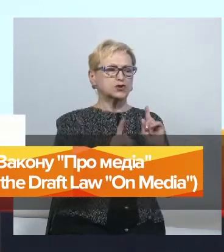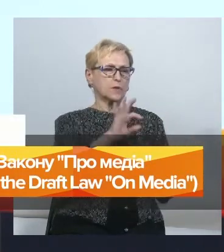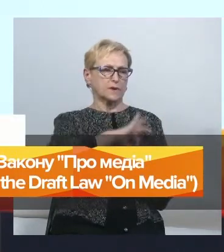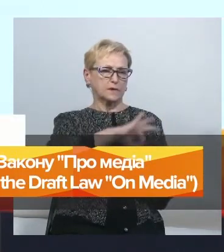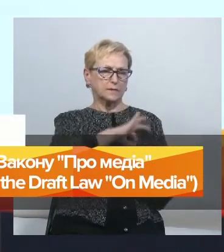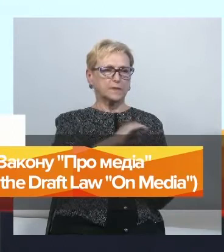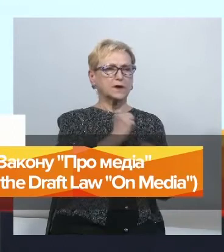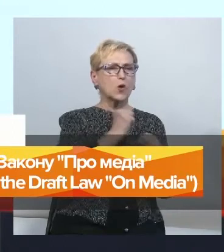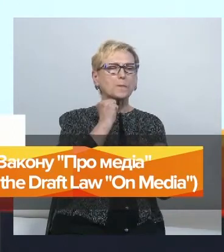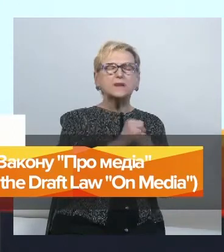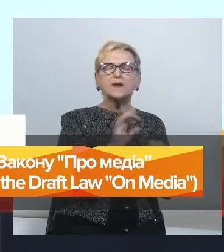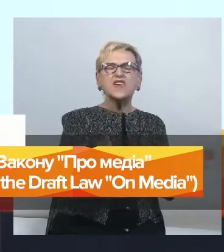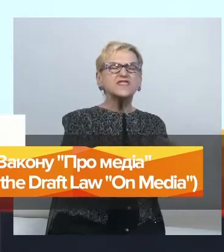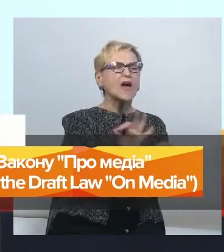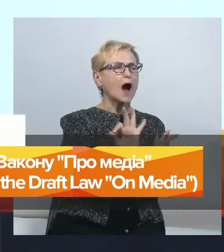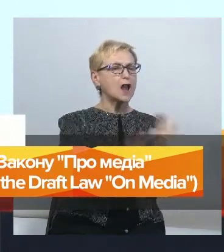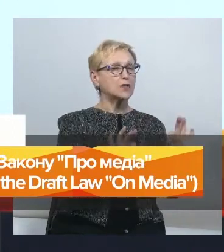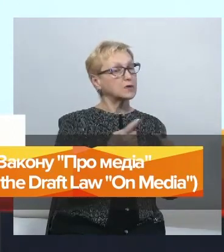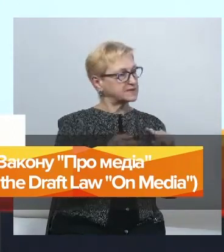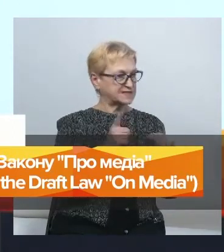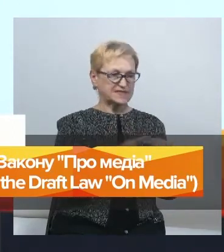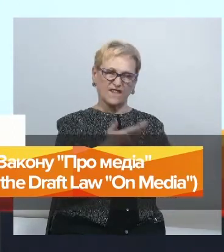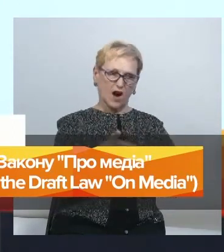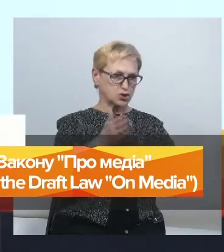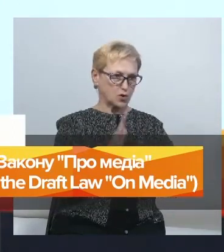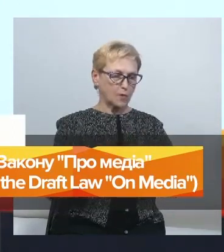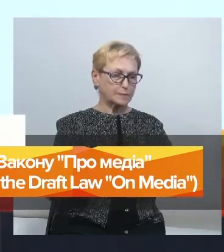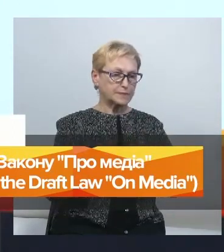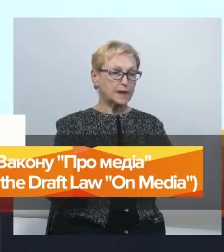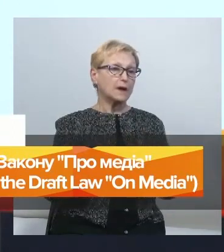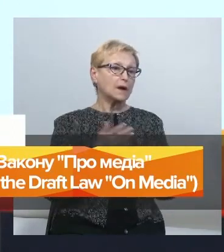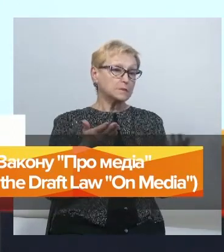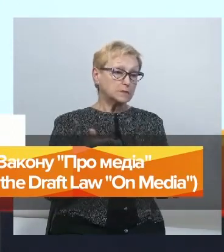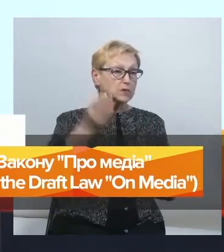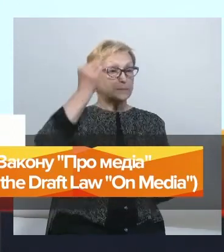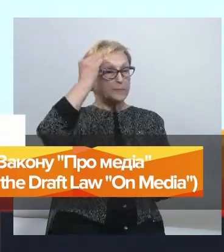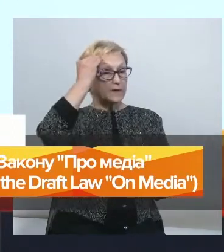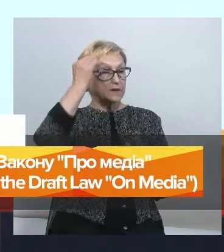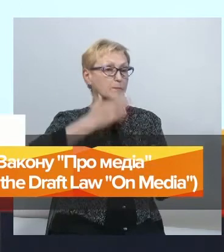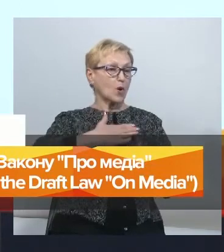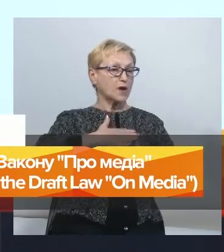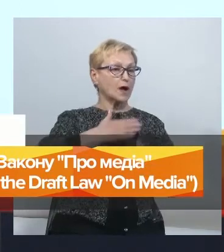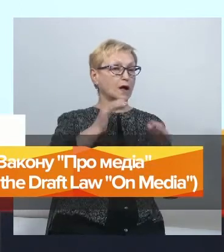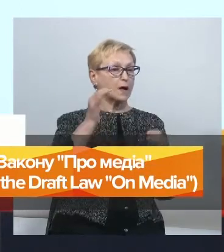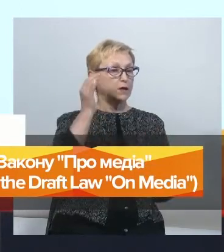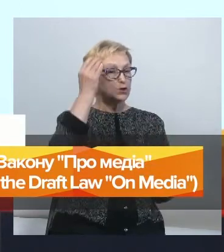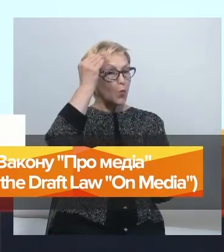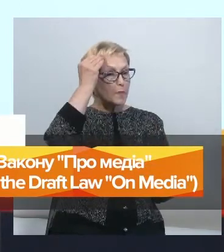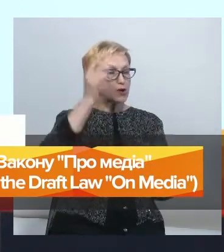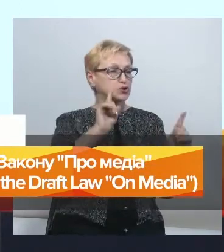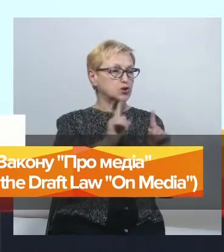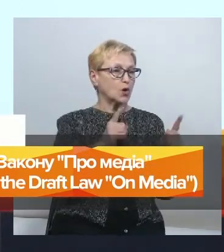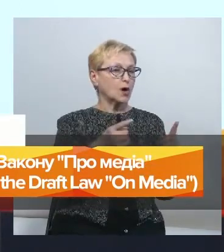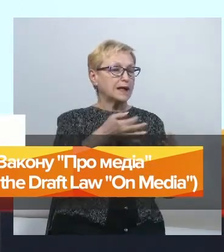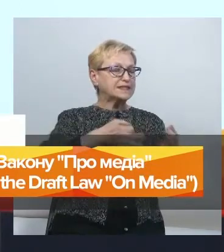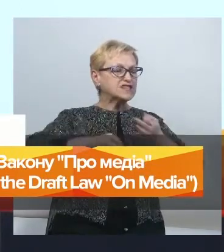це відразу ідеально, це, ну, важко. Ну, і, відповідно, ці три складові, на мою думку, призвели до того, що така дискусія виникла, ну,